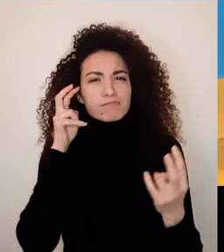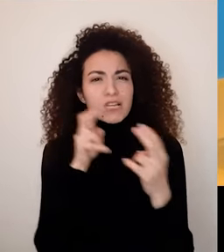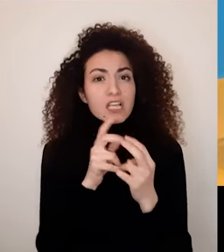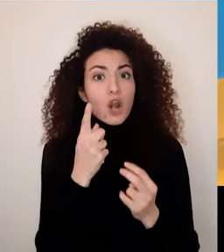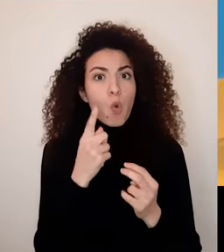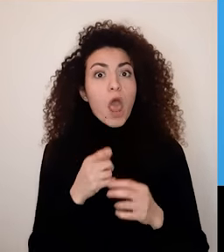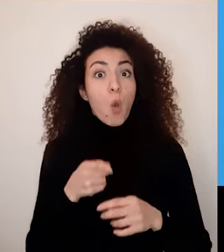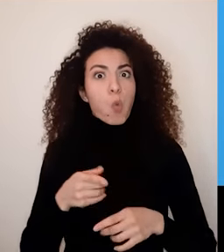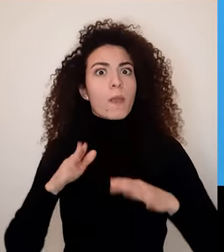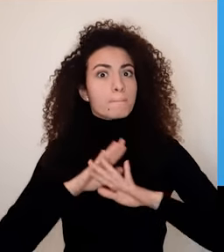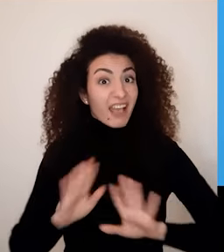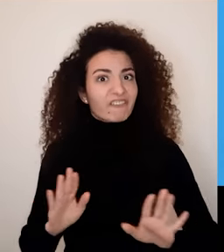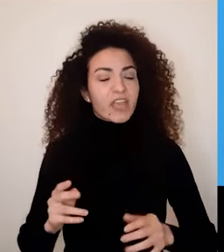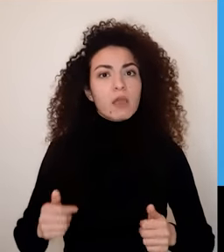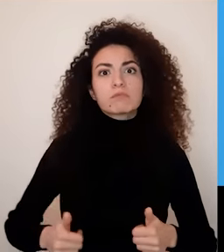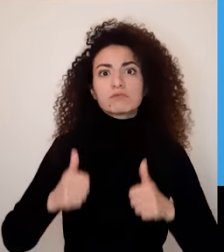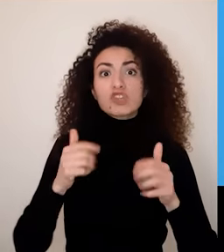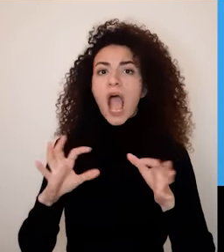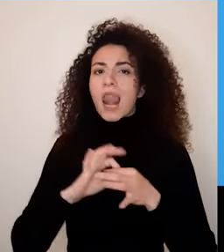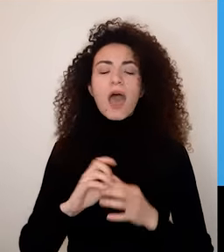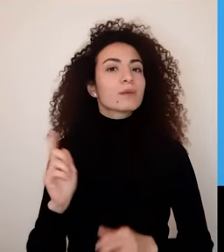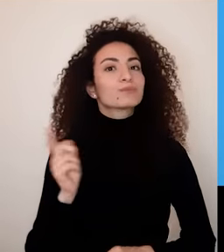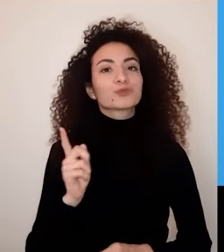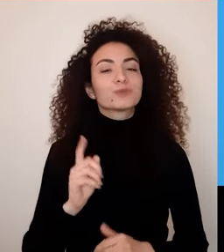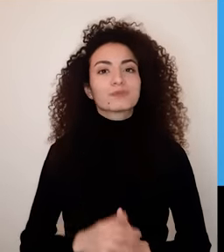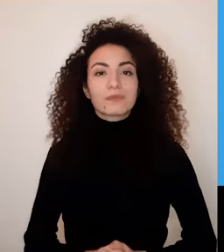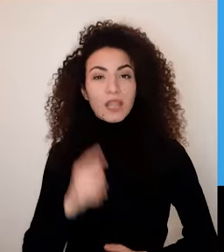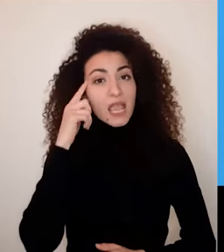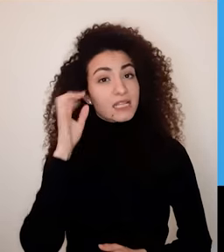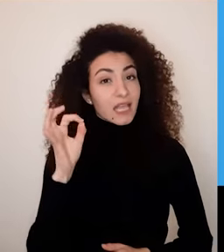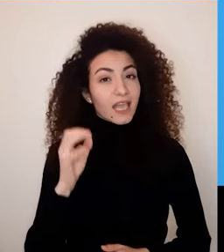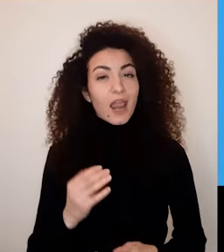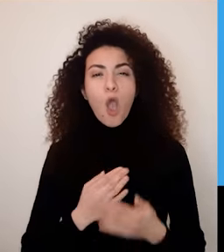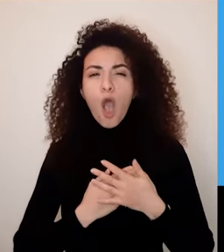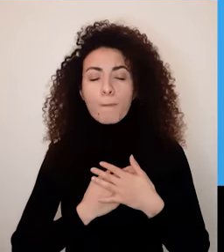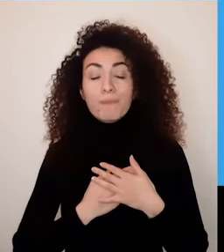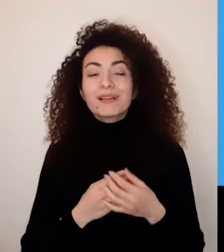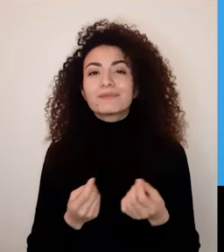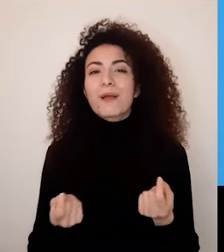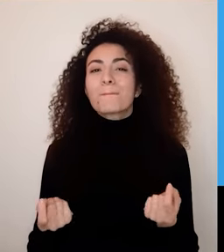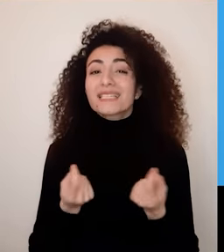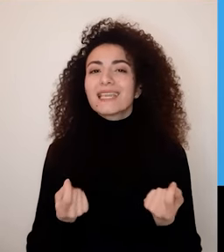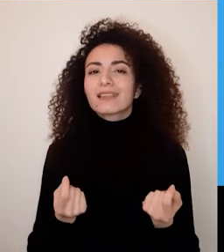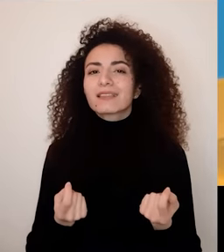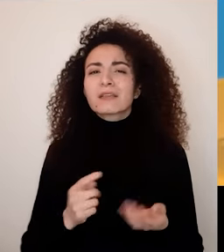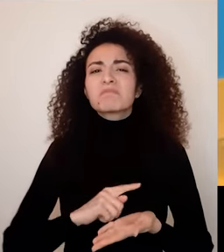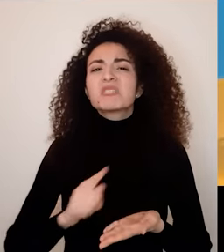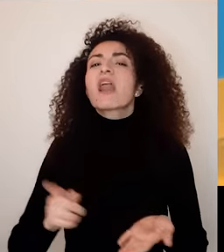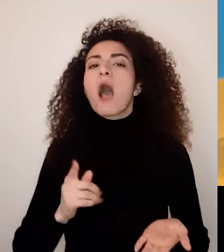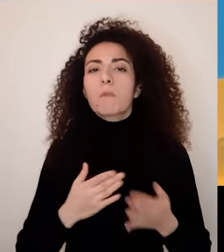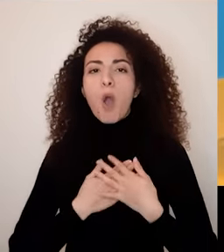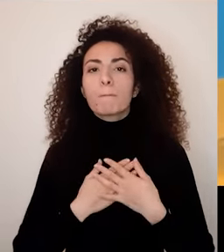طويلة لتنضج وأن المستحيل الاعتقاد بأن الحب من نظرة أولى كفيل بإنجاح العلاقة على المدة الطويل